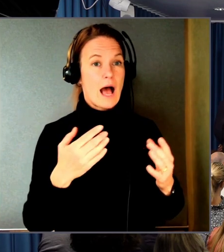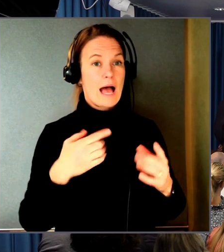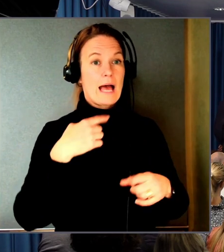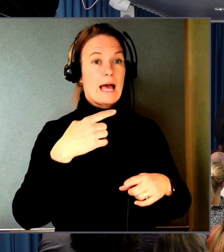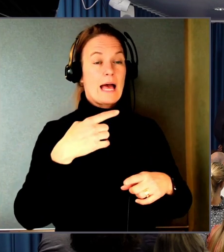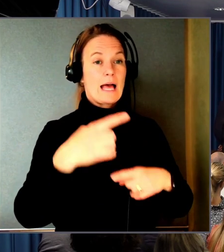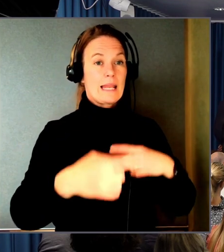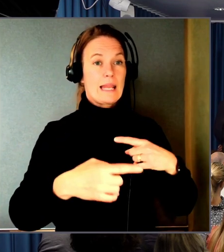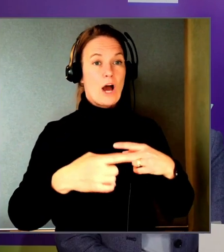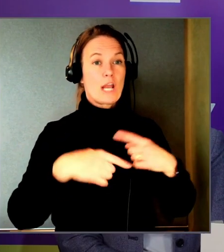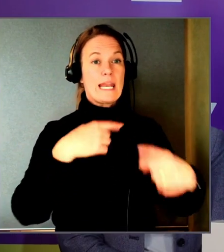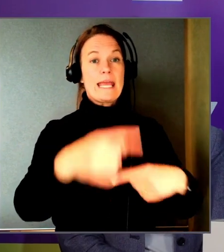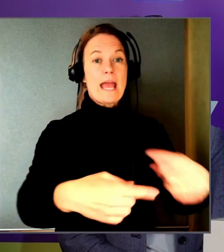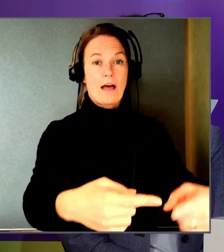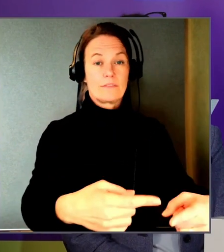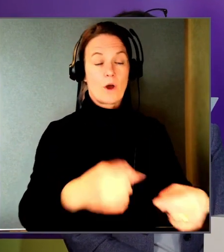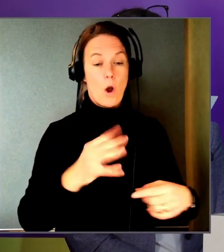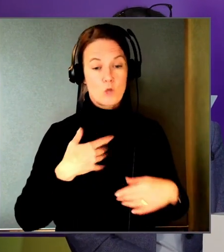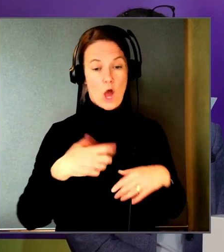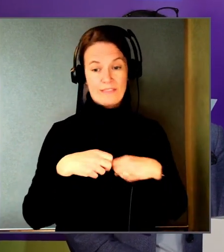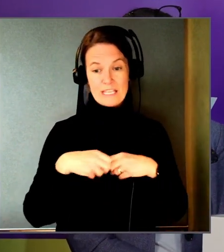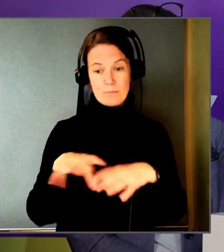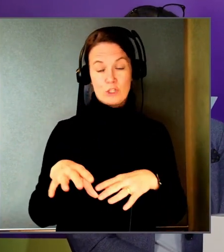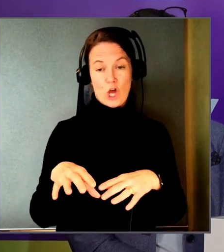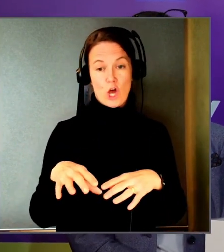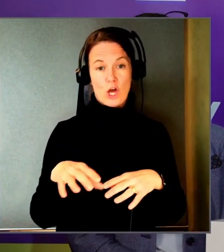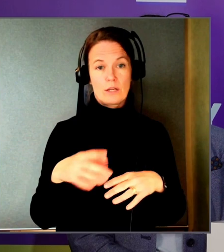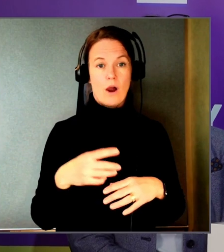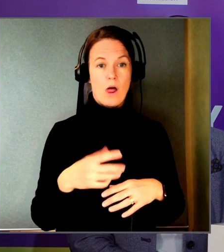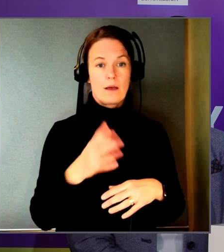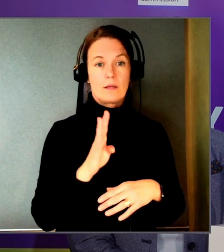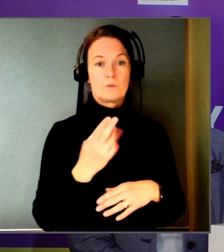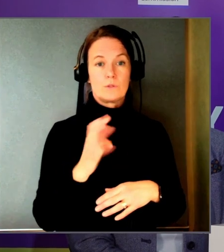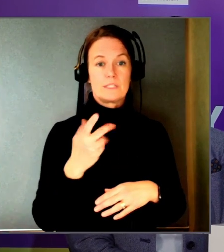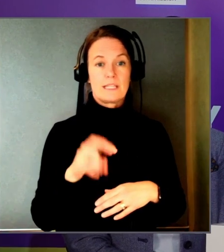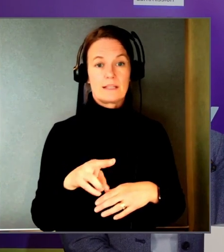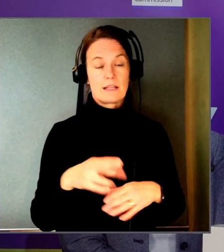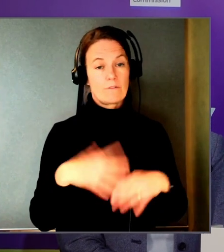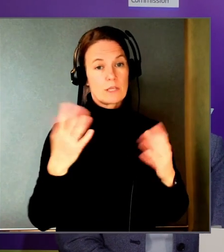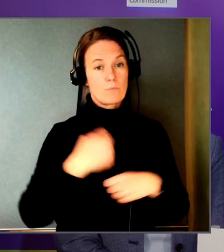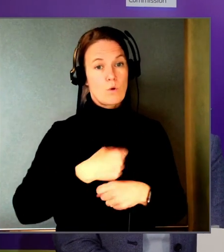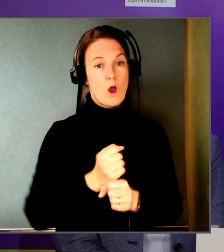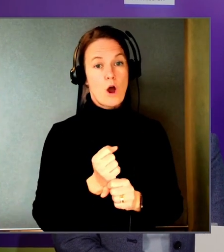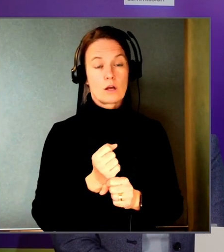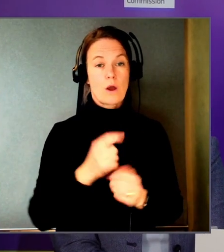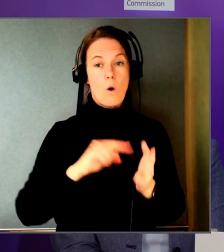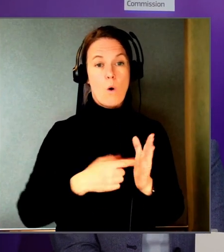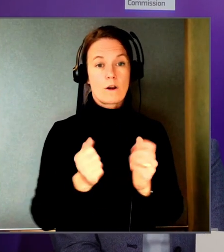distributör av någon till exempel. Vi säger som Dustin eller whatever. Annat bolag av massa hårdvara och grejer.